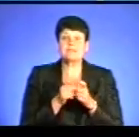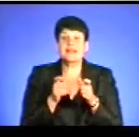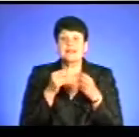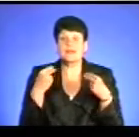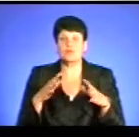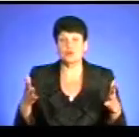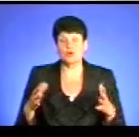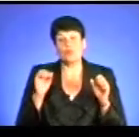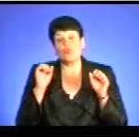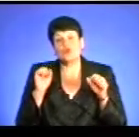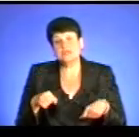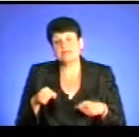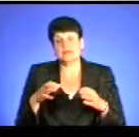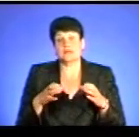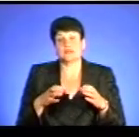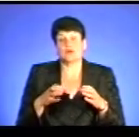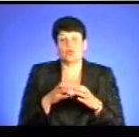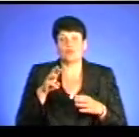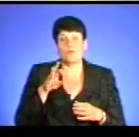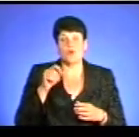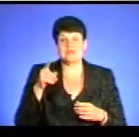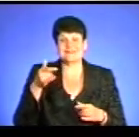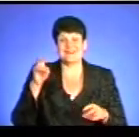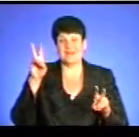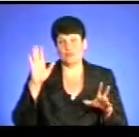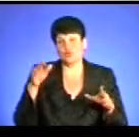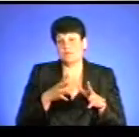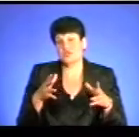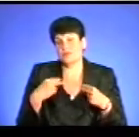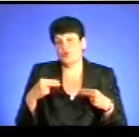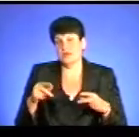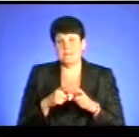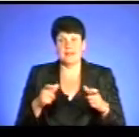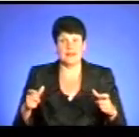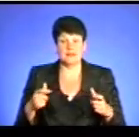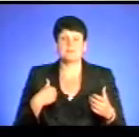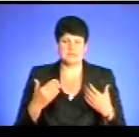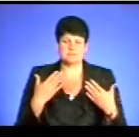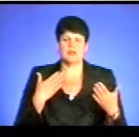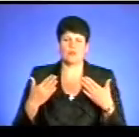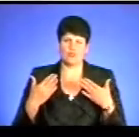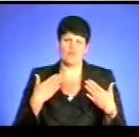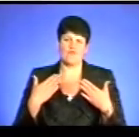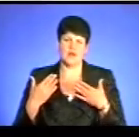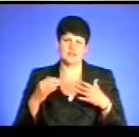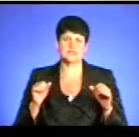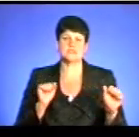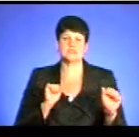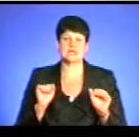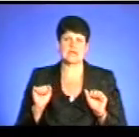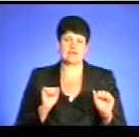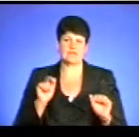групі музеєв вони будуть більше продані. Але ми відреагували, буде рішення. будемо бачити. Ми поспілкувалися з керівником